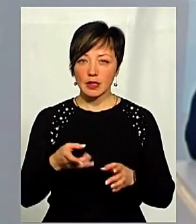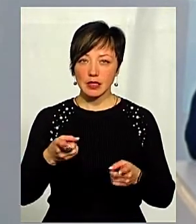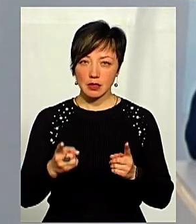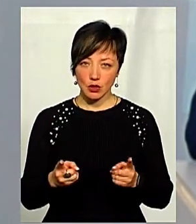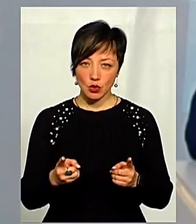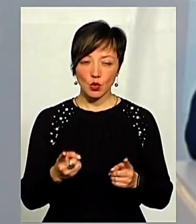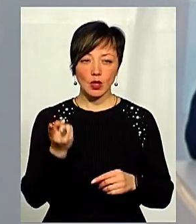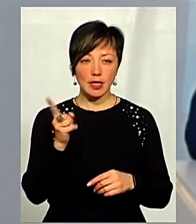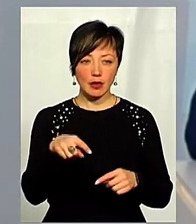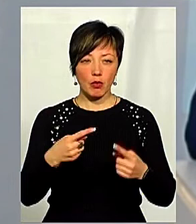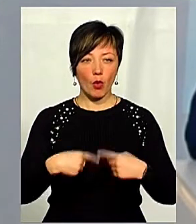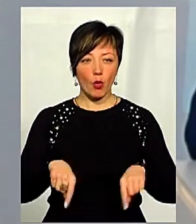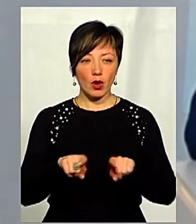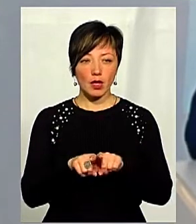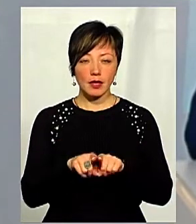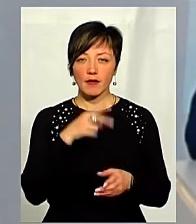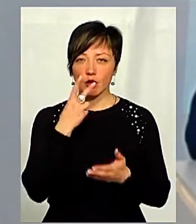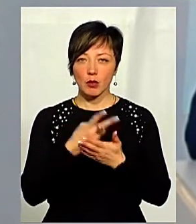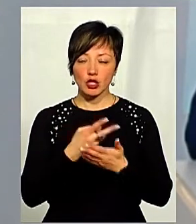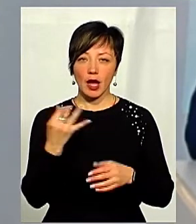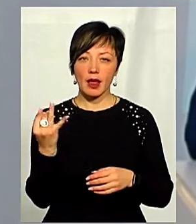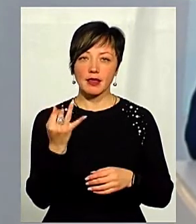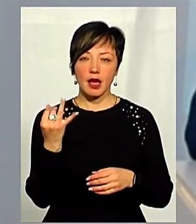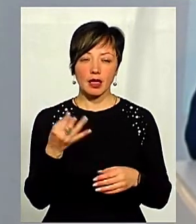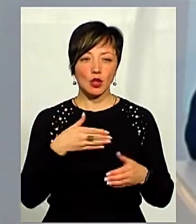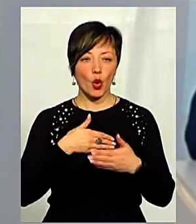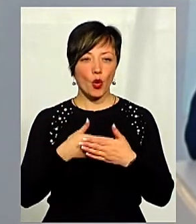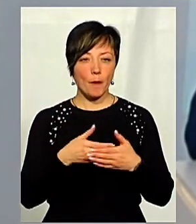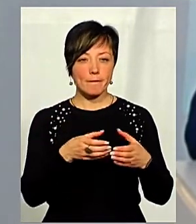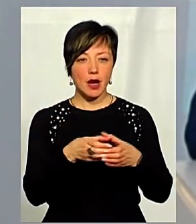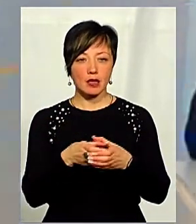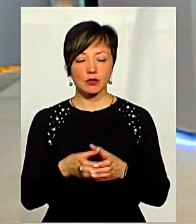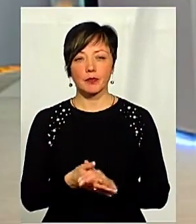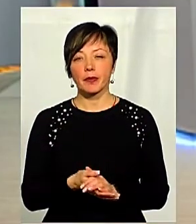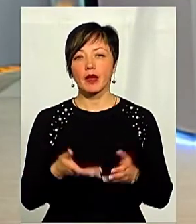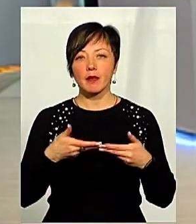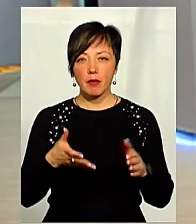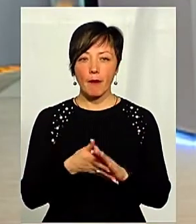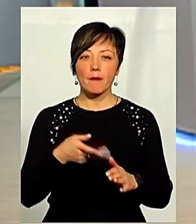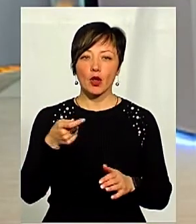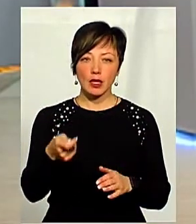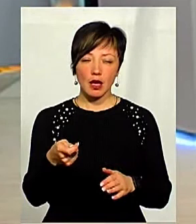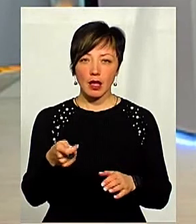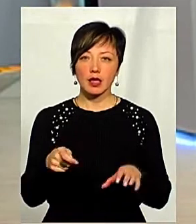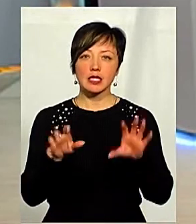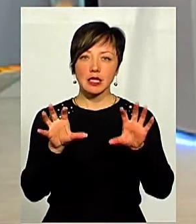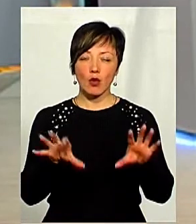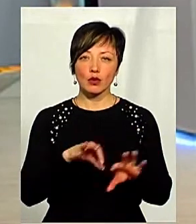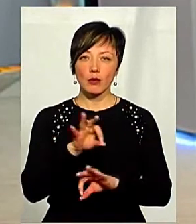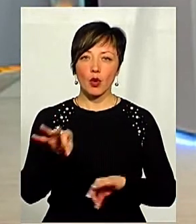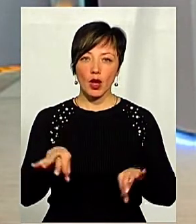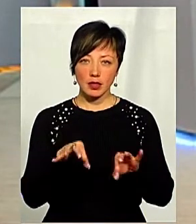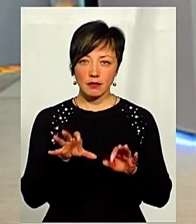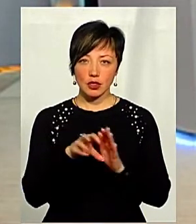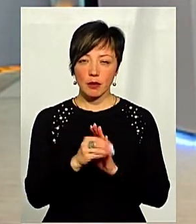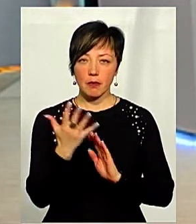дійсно тим органом, який відображає інтереси саме громадськості. Ми подали законопроект, наш варіант, тому що ми війшли в